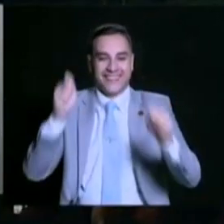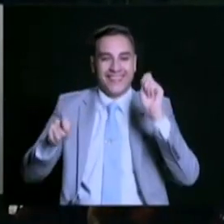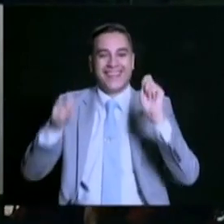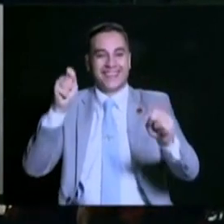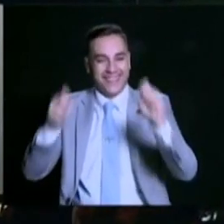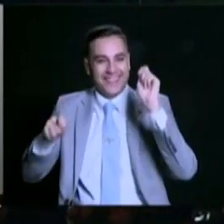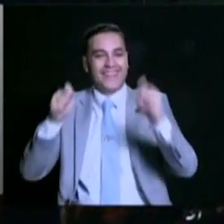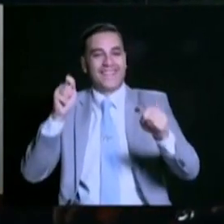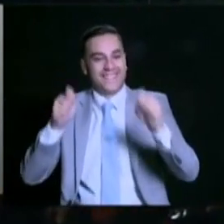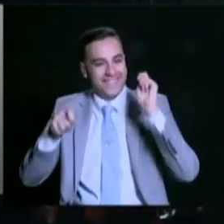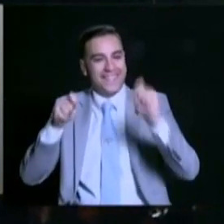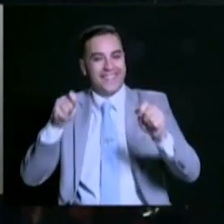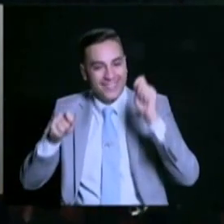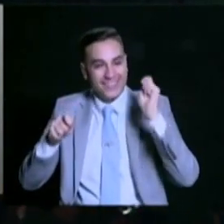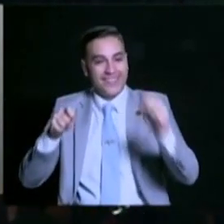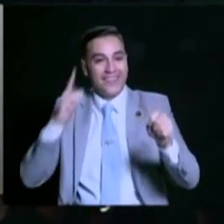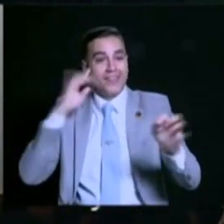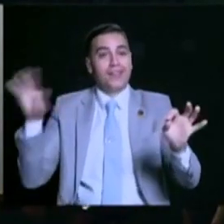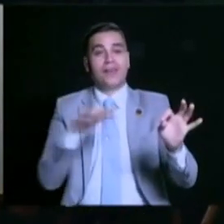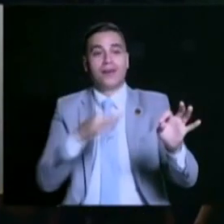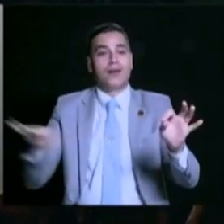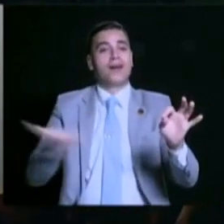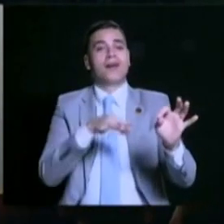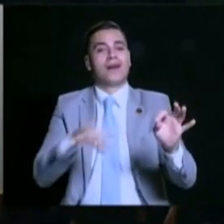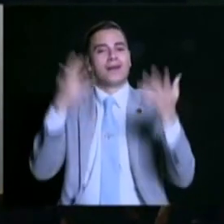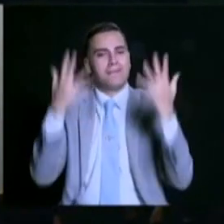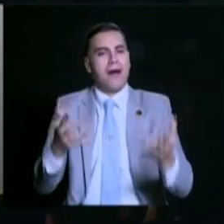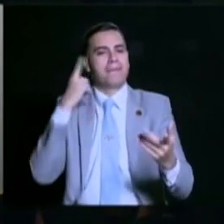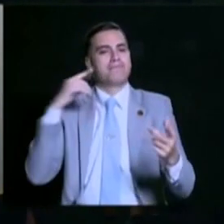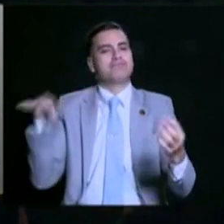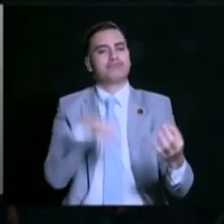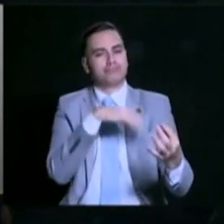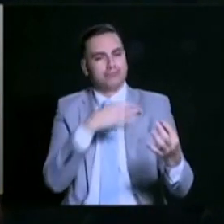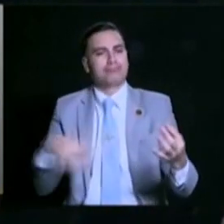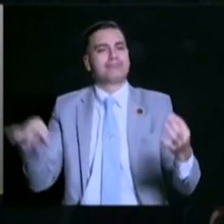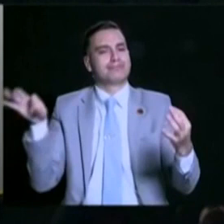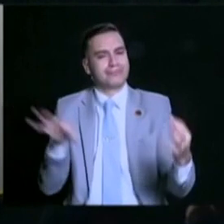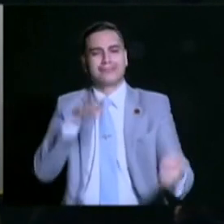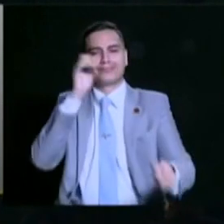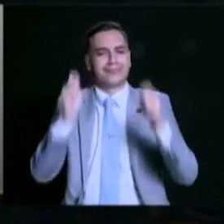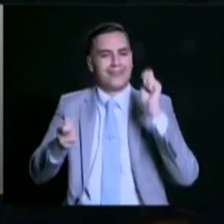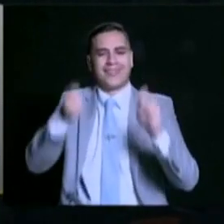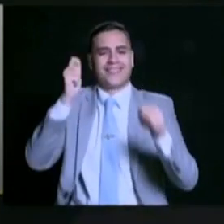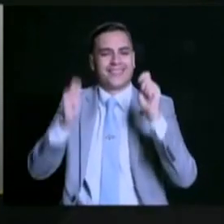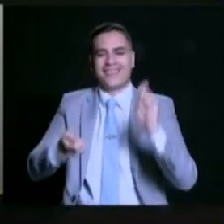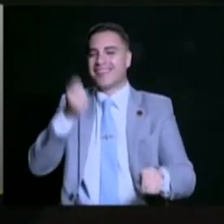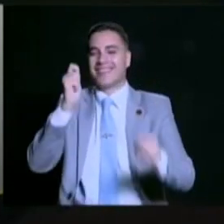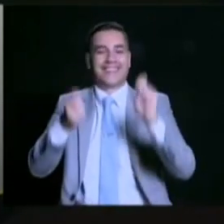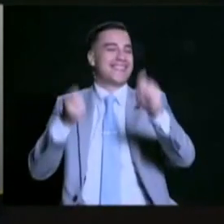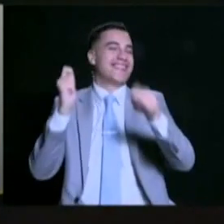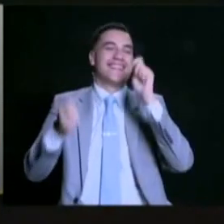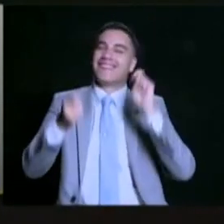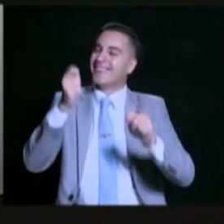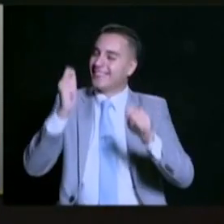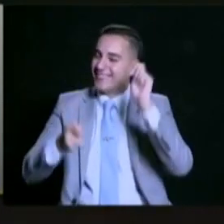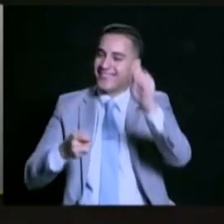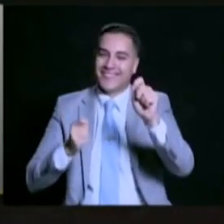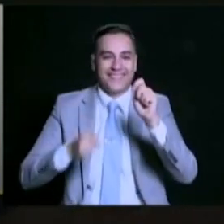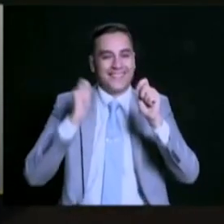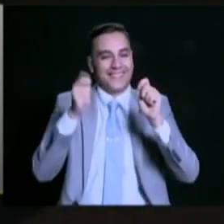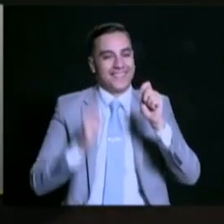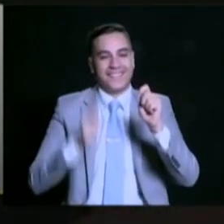الدوق اتسلت وتم تنفيذ بعد شهرين أكبر حدث خيري على مستوى مصر فيعني في الأول وفي الآخر الواحد